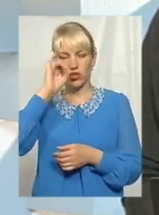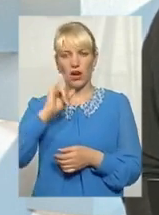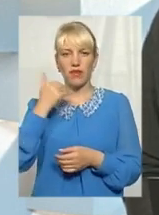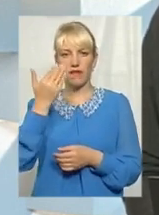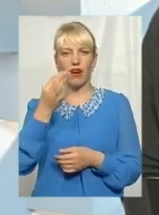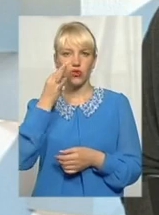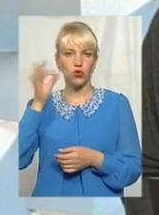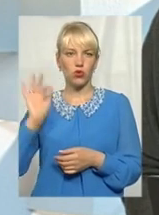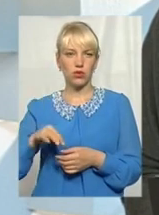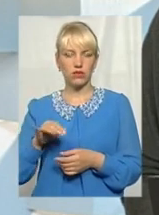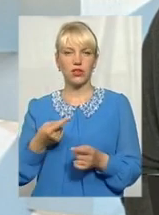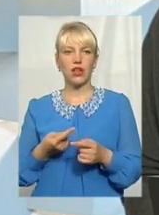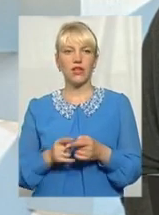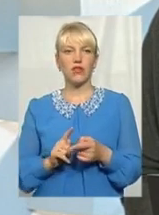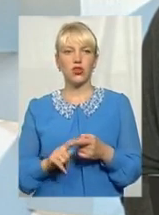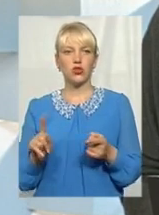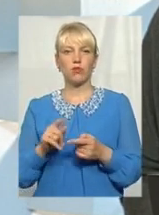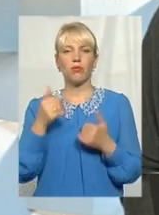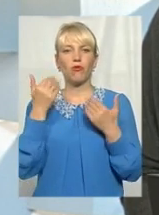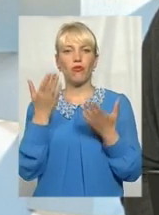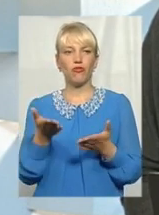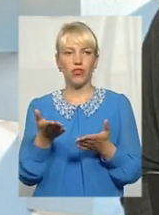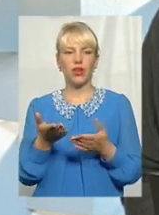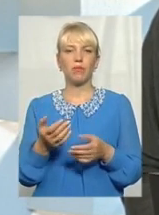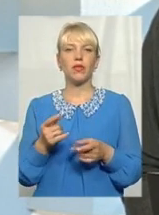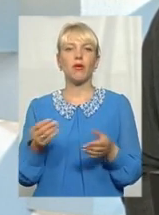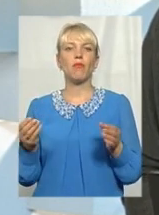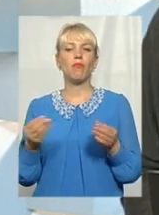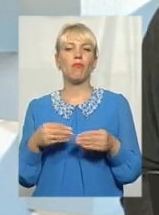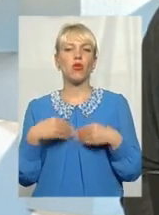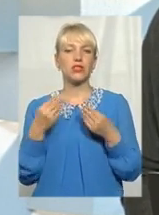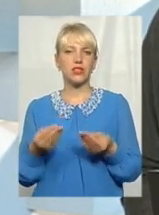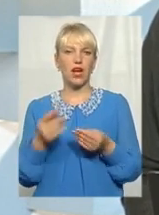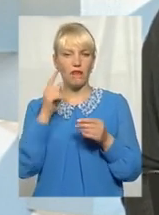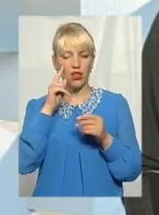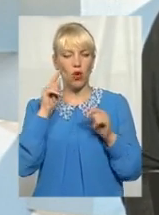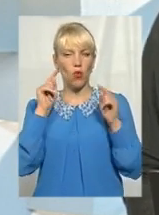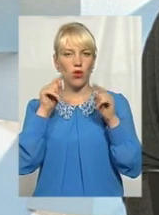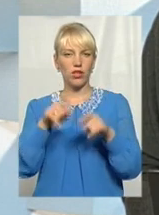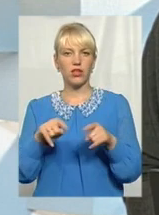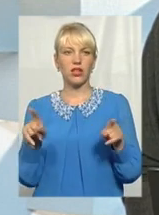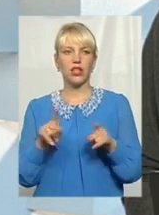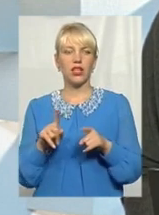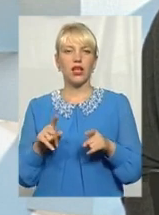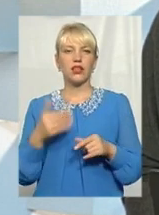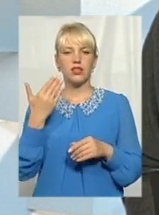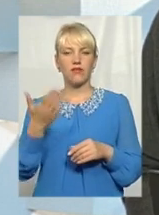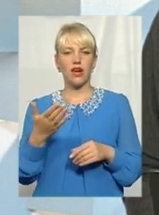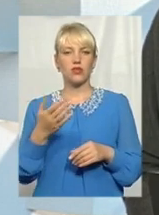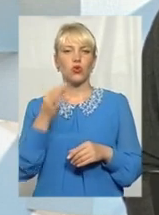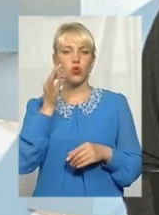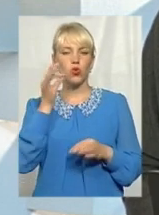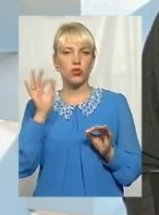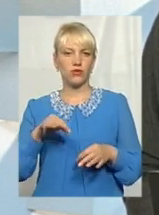досвід, щоб ви поставили нам орієнтири, які з власного досвіду, в